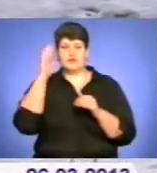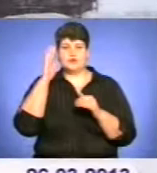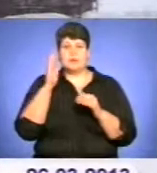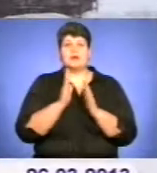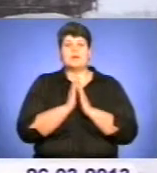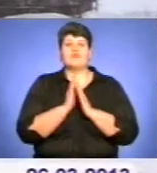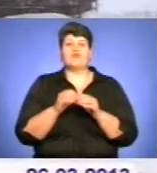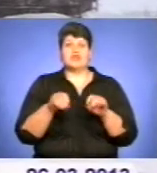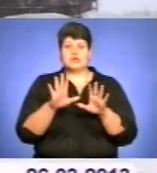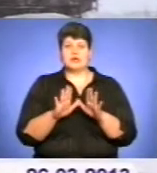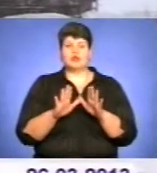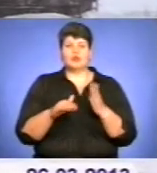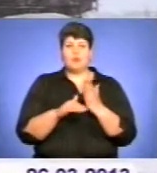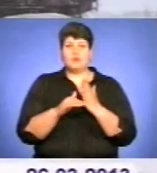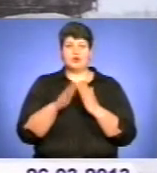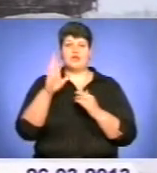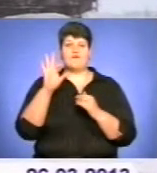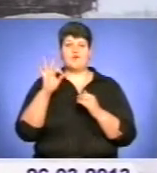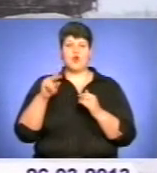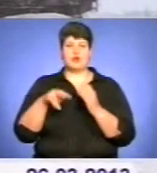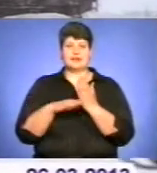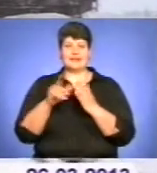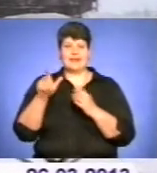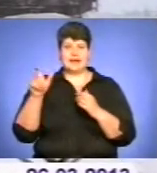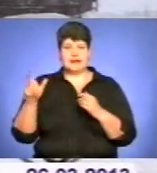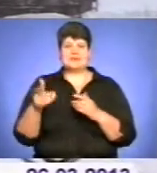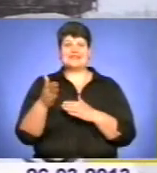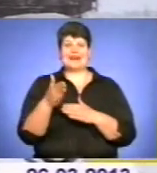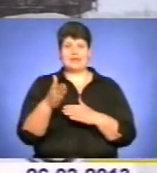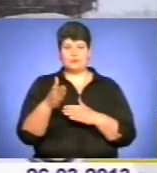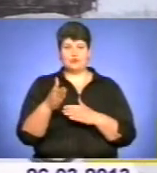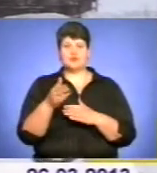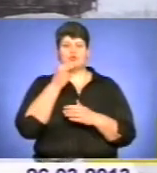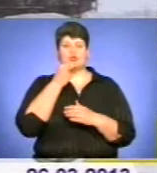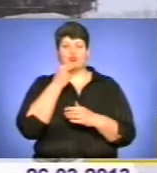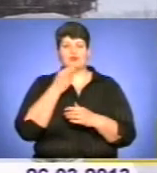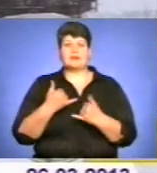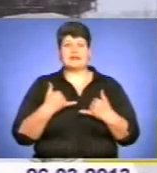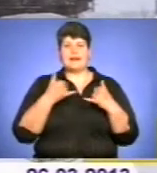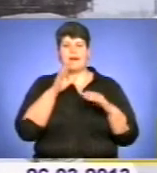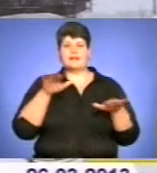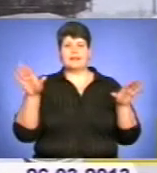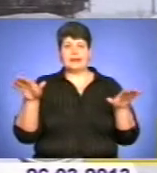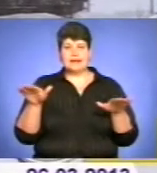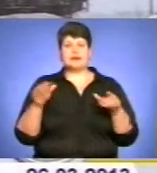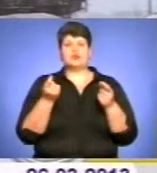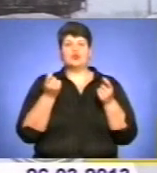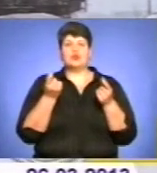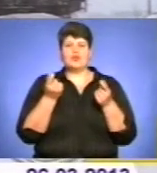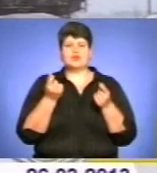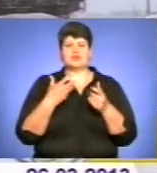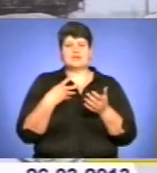вирішили допомогти волонтерам з рибою, можна сказати, з продуктами для лелек. Трошки так само